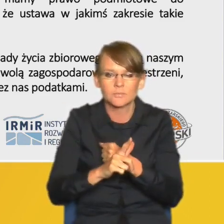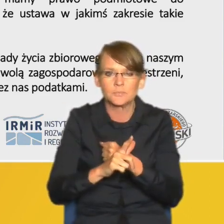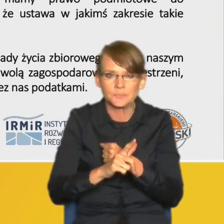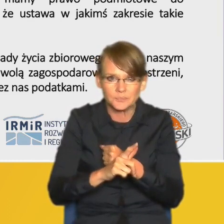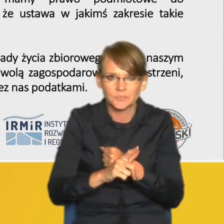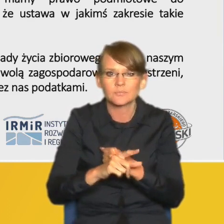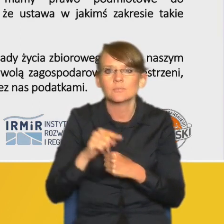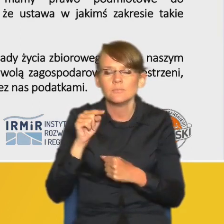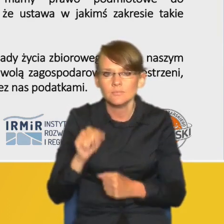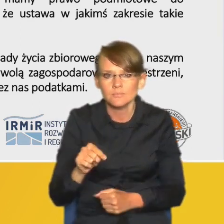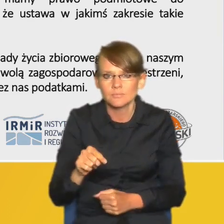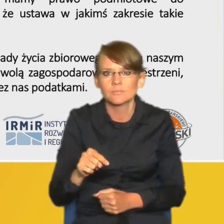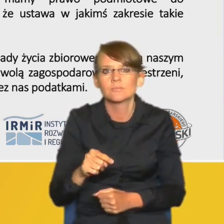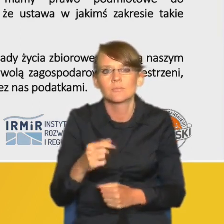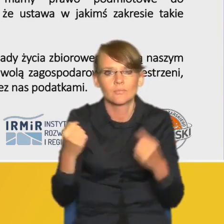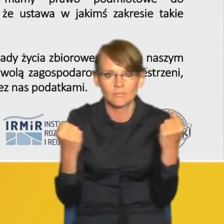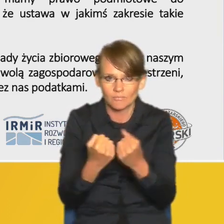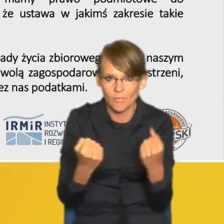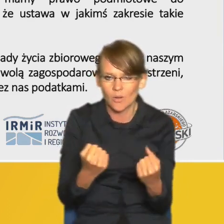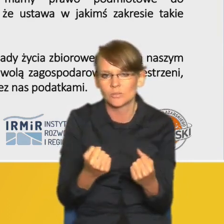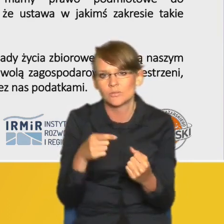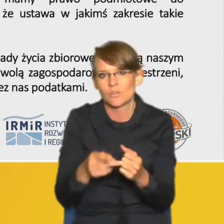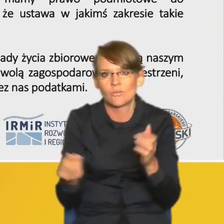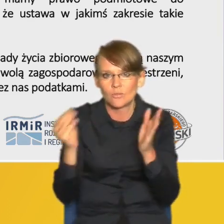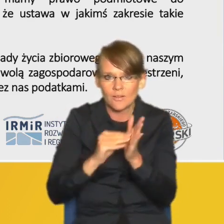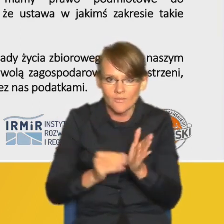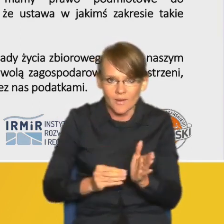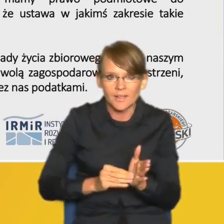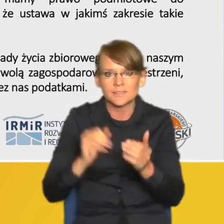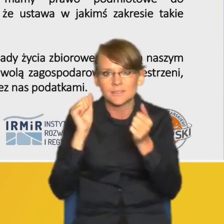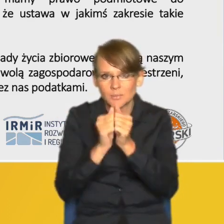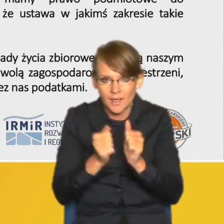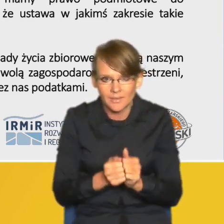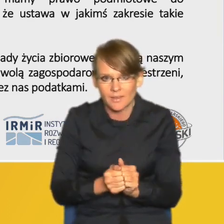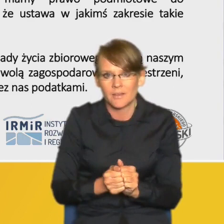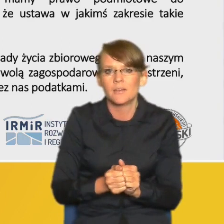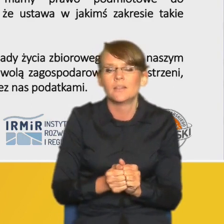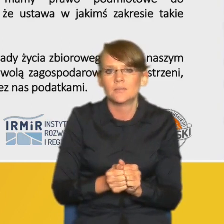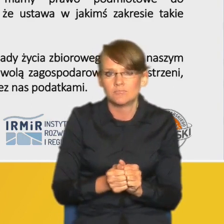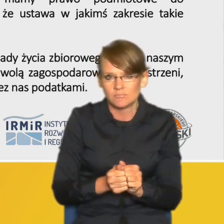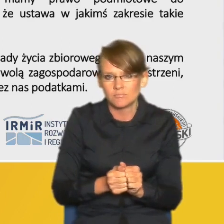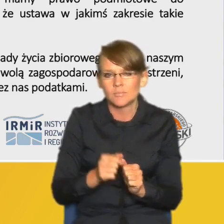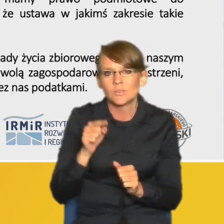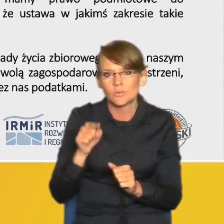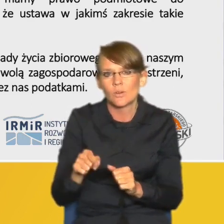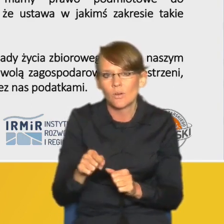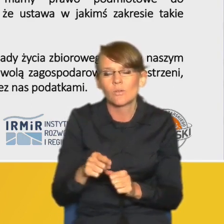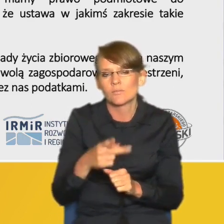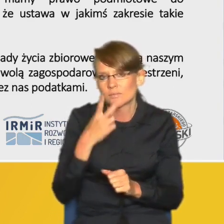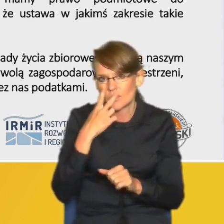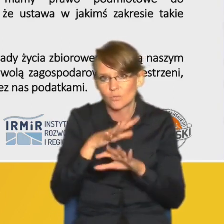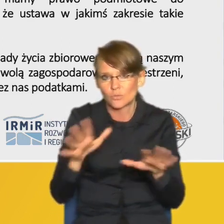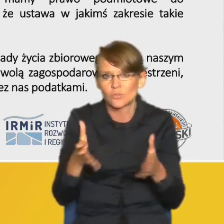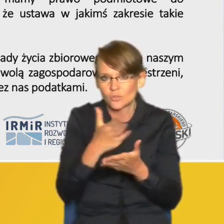dość silnie jest rozbudowywany zmieniany i uściślany i który w dużej części